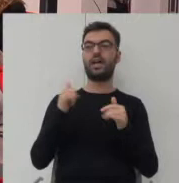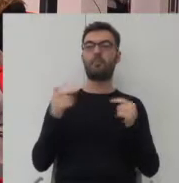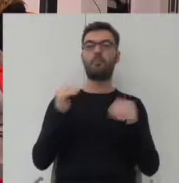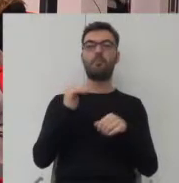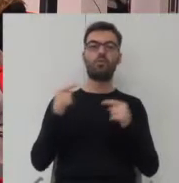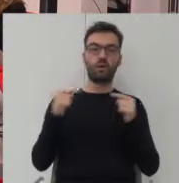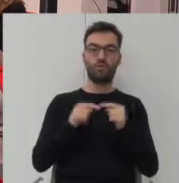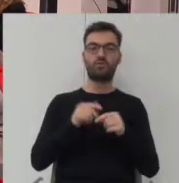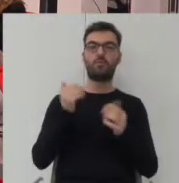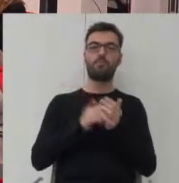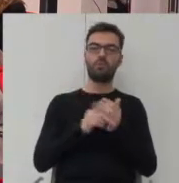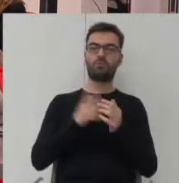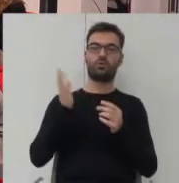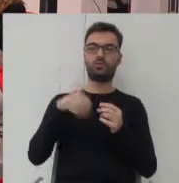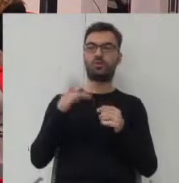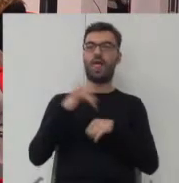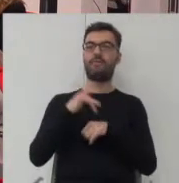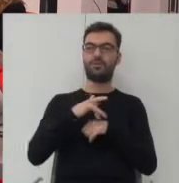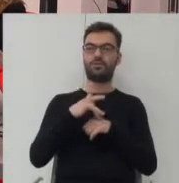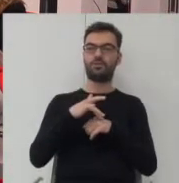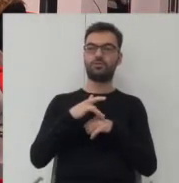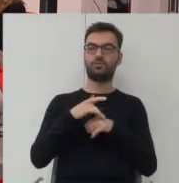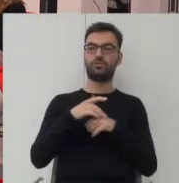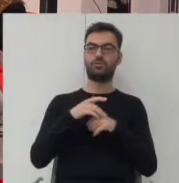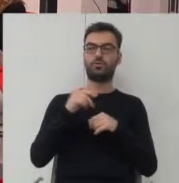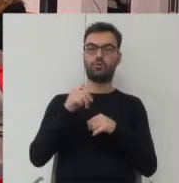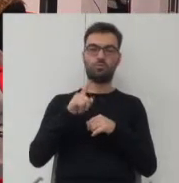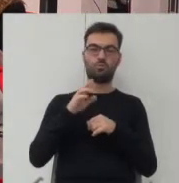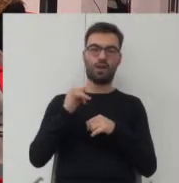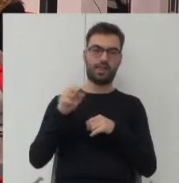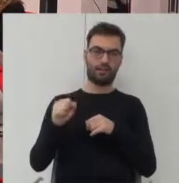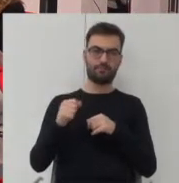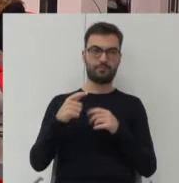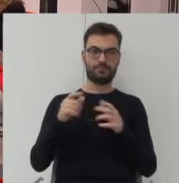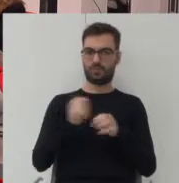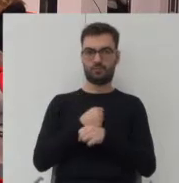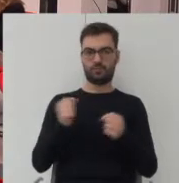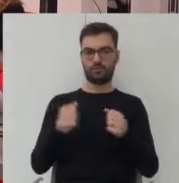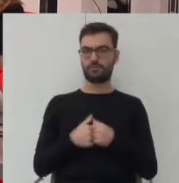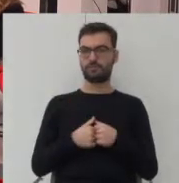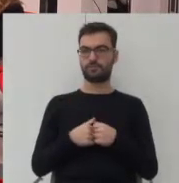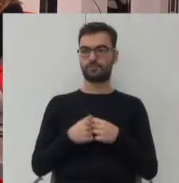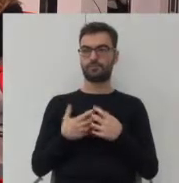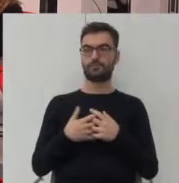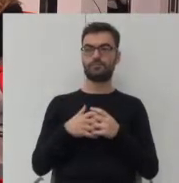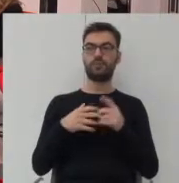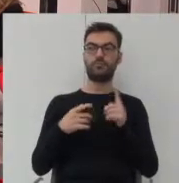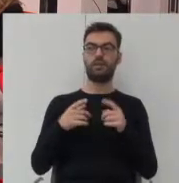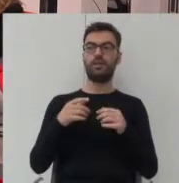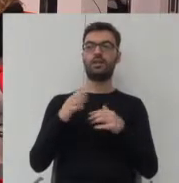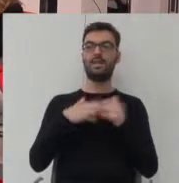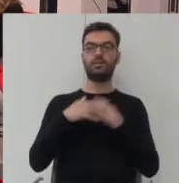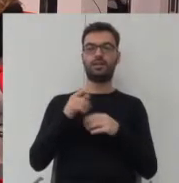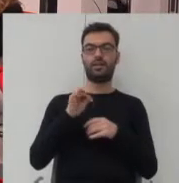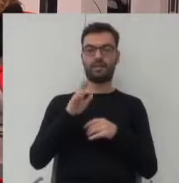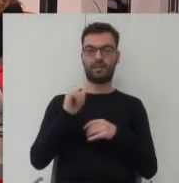chociażby efektywności uzbrojenia, prawda? To jest niemożliwe, natomiast zabudowa atrialna w Polsce